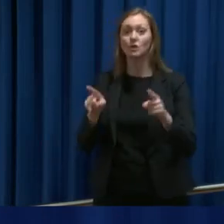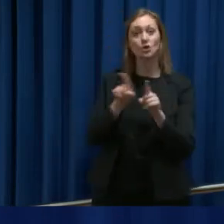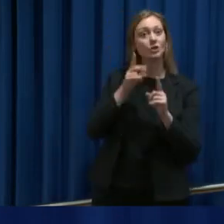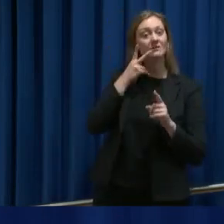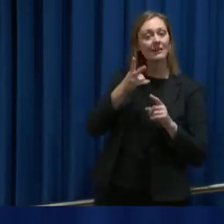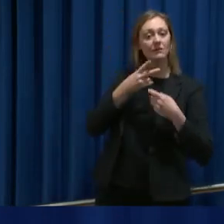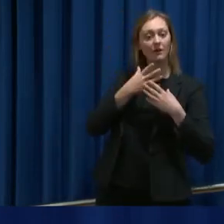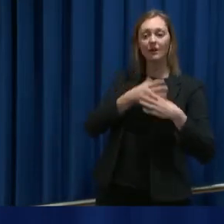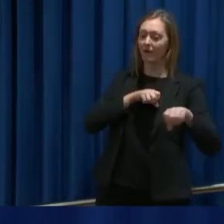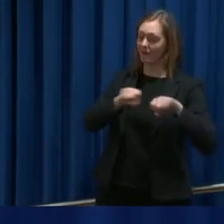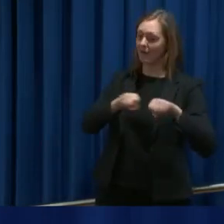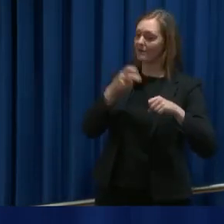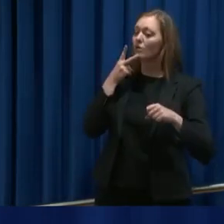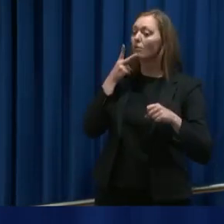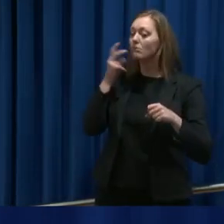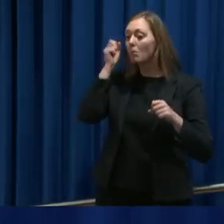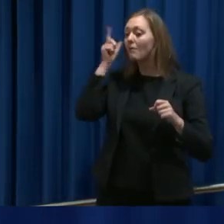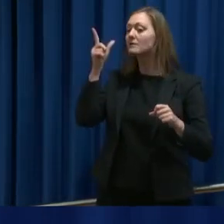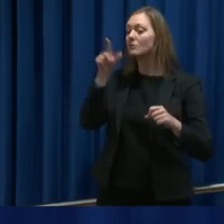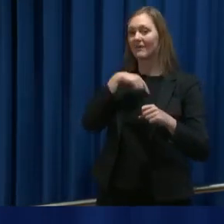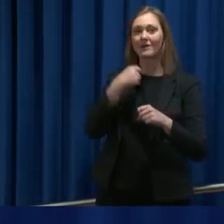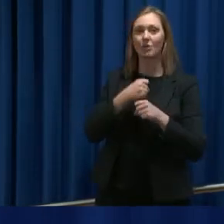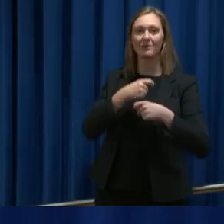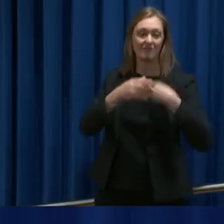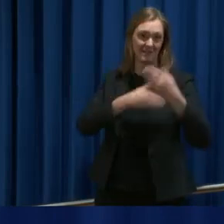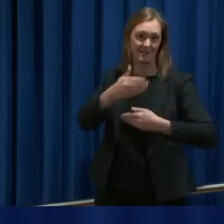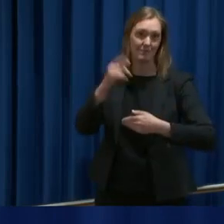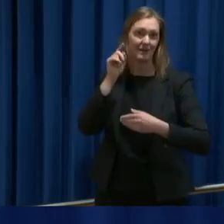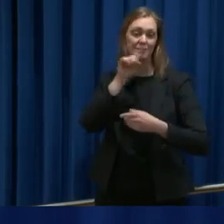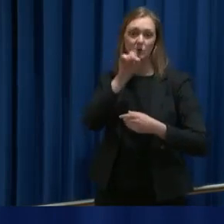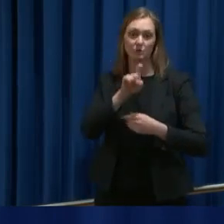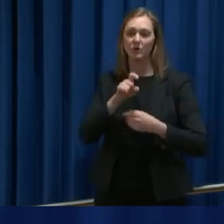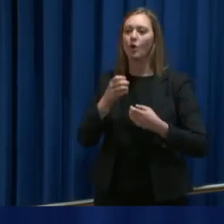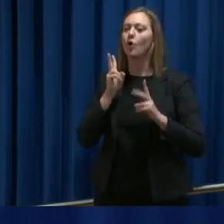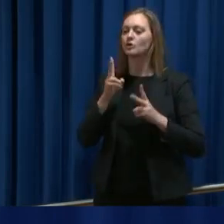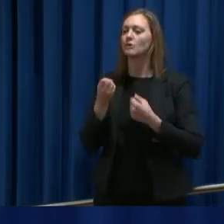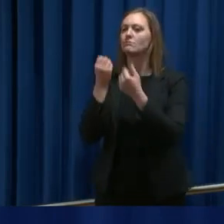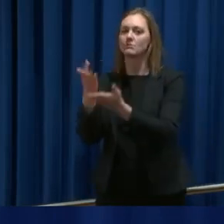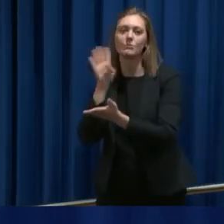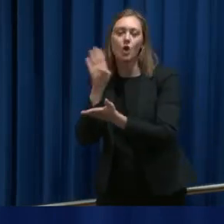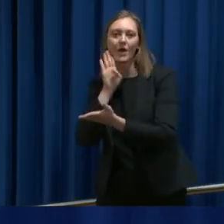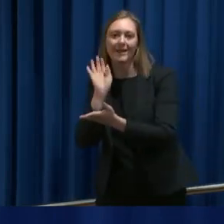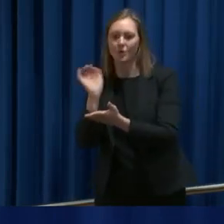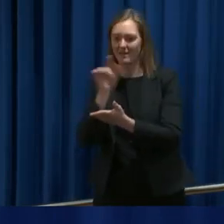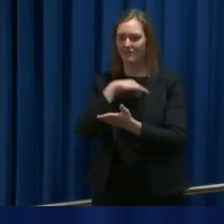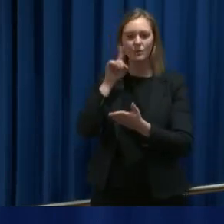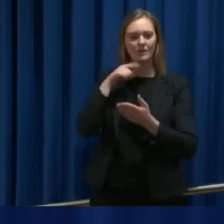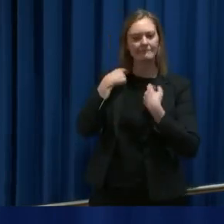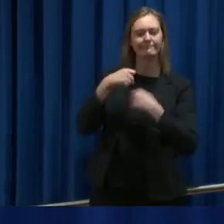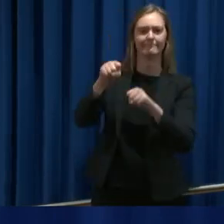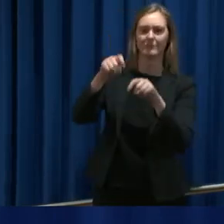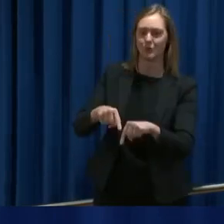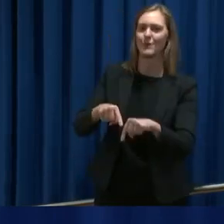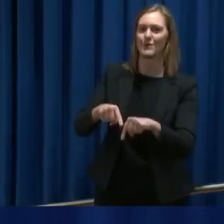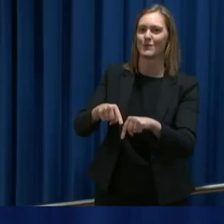oppmerksom på dette, og vi har jobbet med det spørsmålet. Det har også vært på høring, og vi jobber der, og det er jo derfor vi kunne gripe tak i dette, og